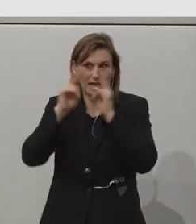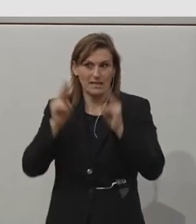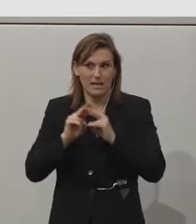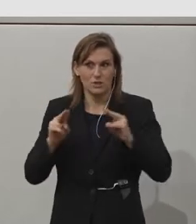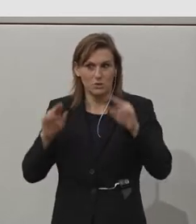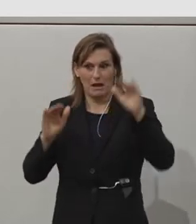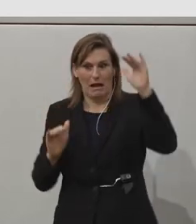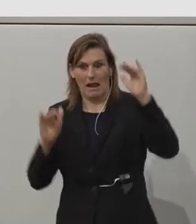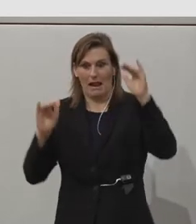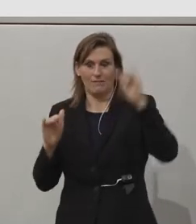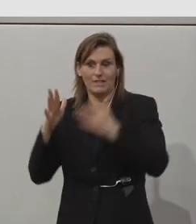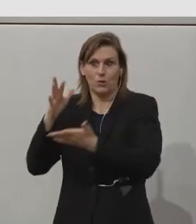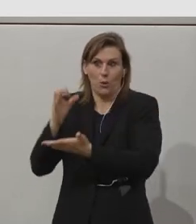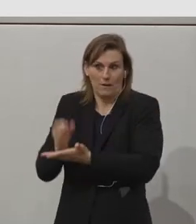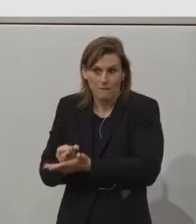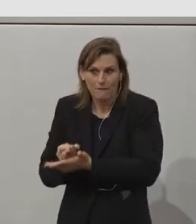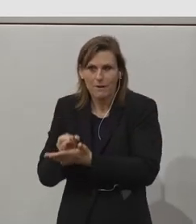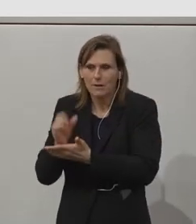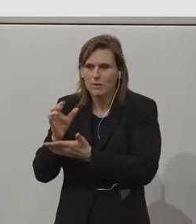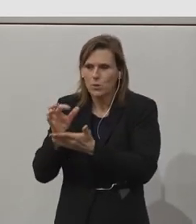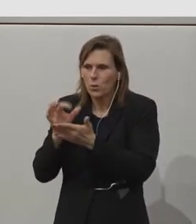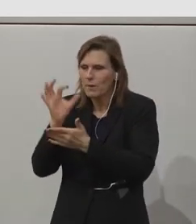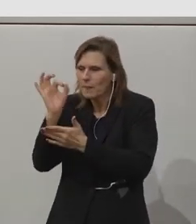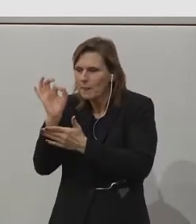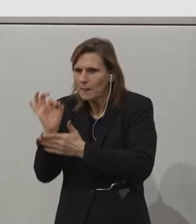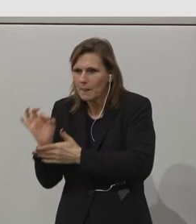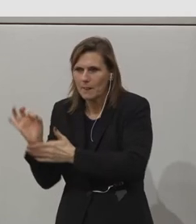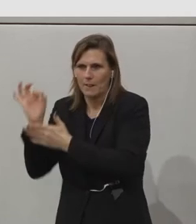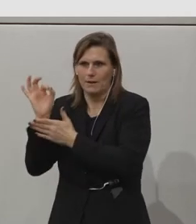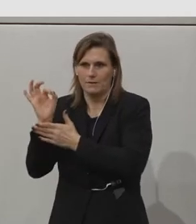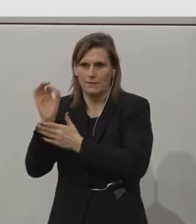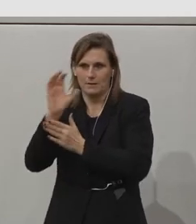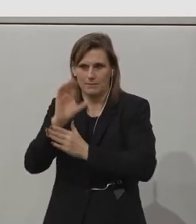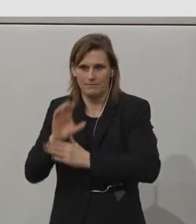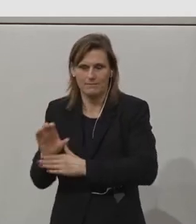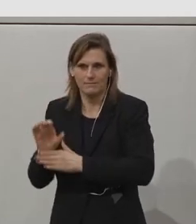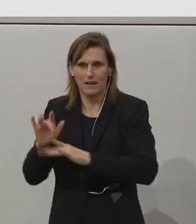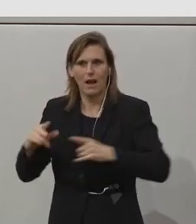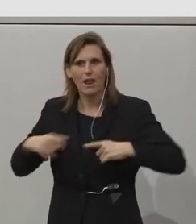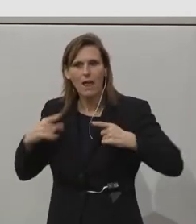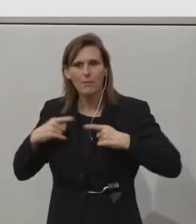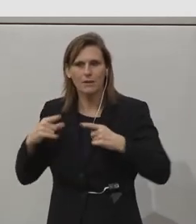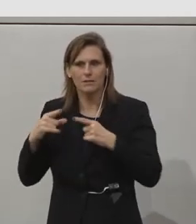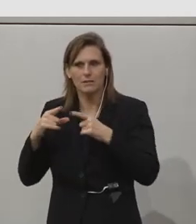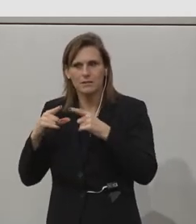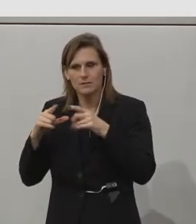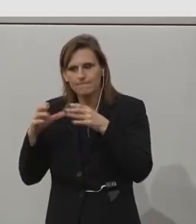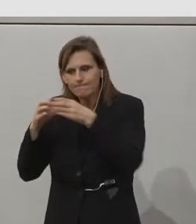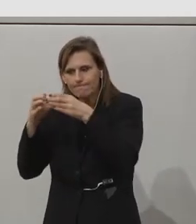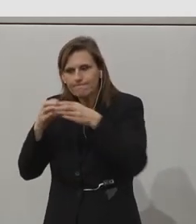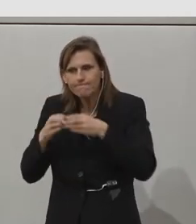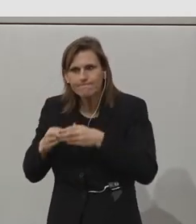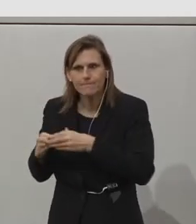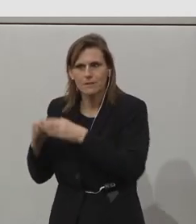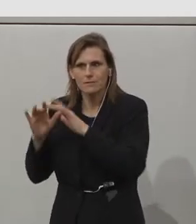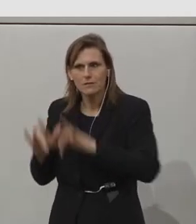Dorf. Aber bei uns gibt es noch viel kleinere ländliche Lebenseinheiten und dort geht es darum,